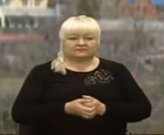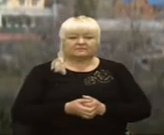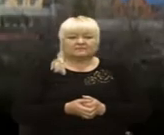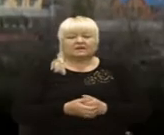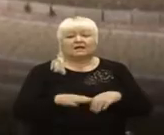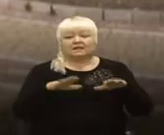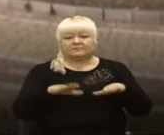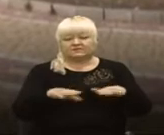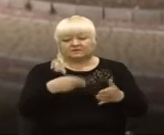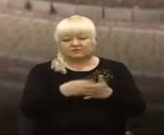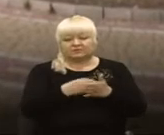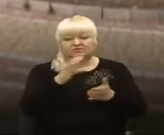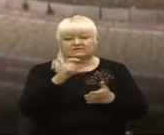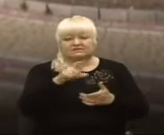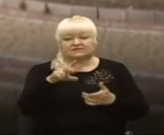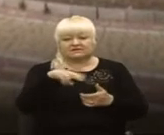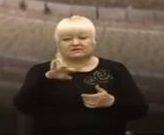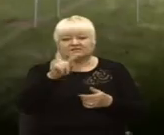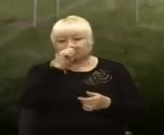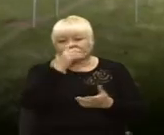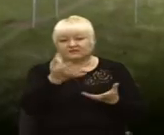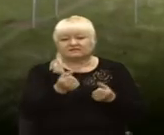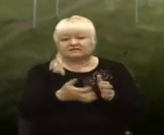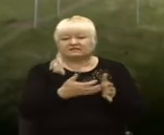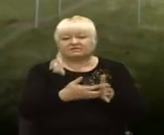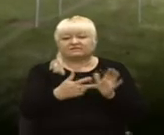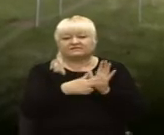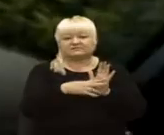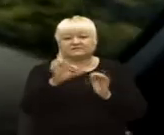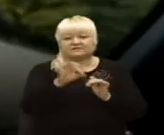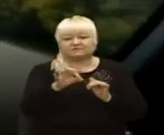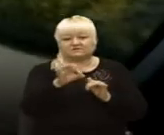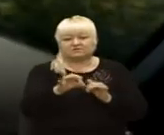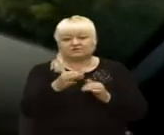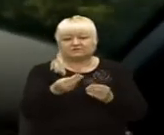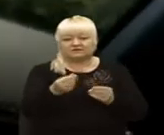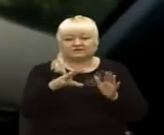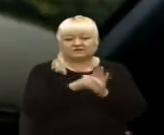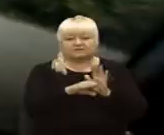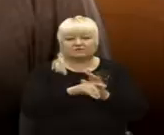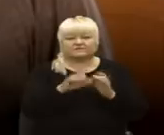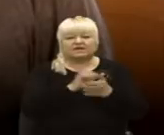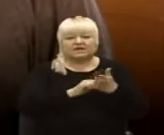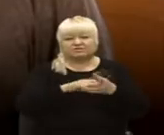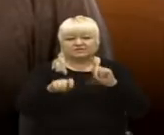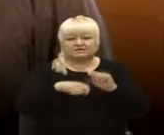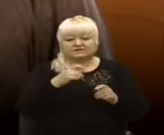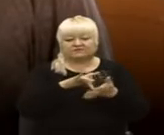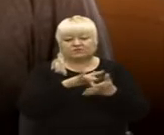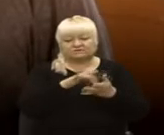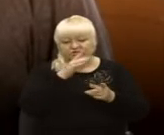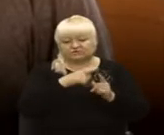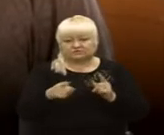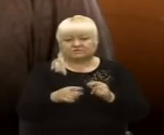Місцевий бюджет Східниці у квітні недоотримає 80% надходжень через зрив туристичного сезону. Східниця завжди